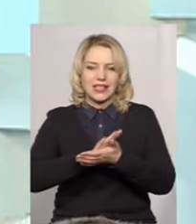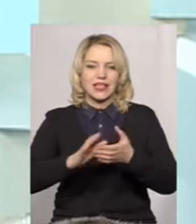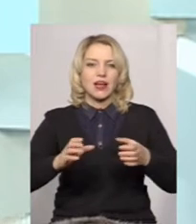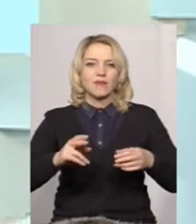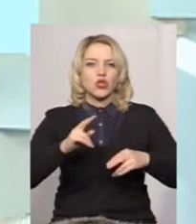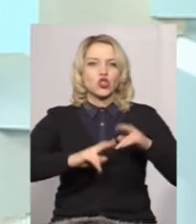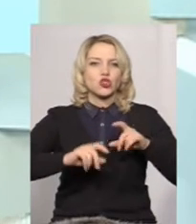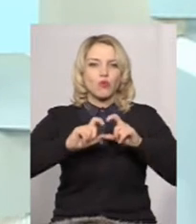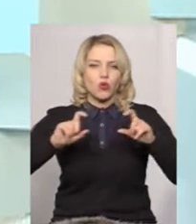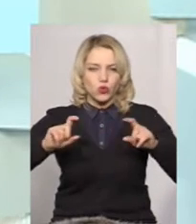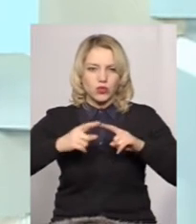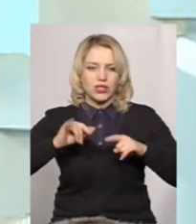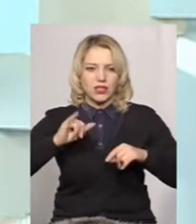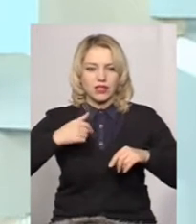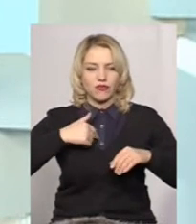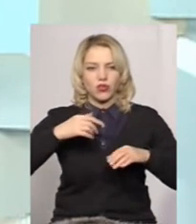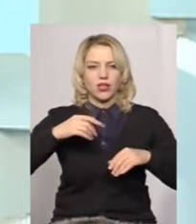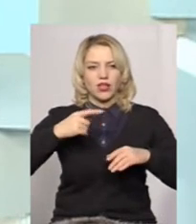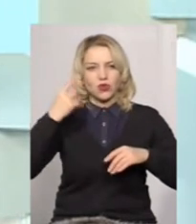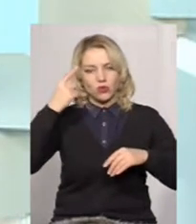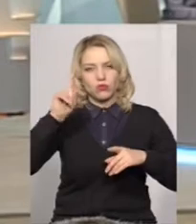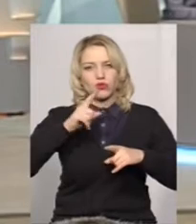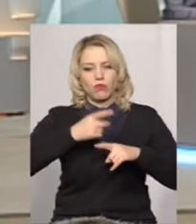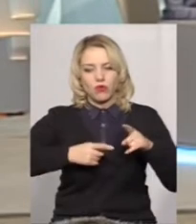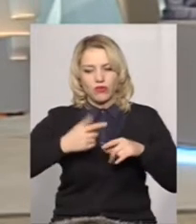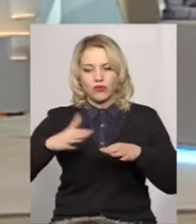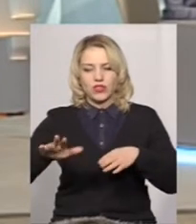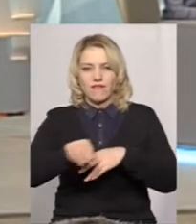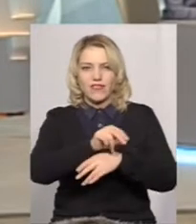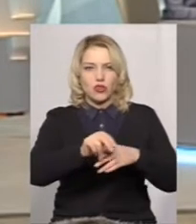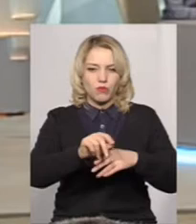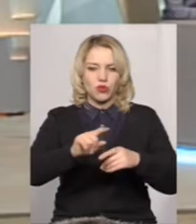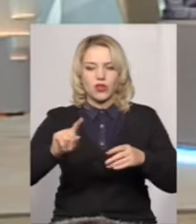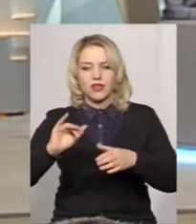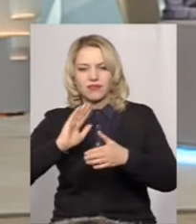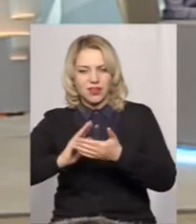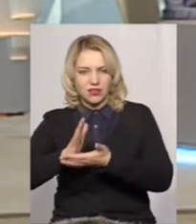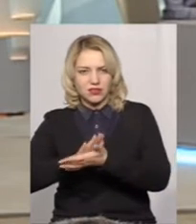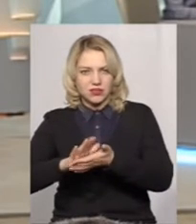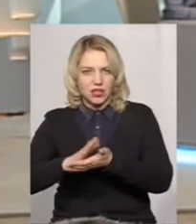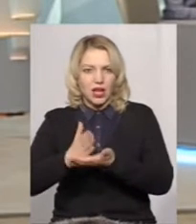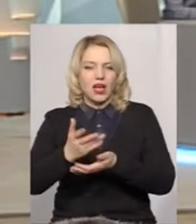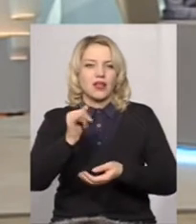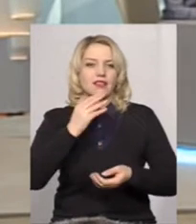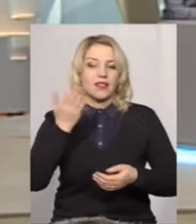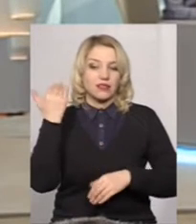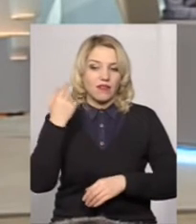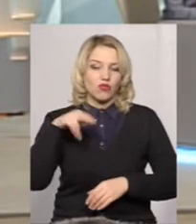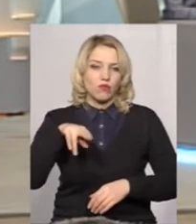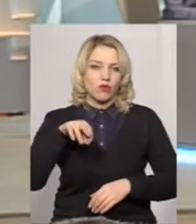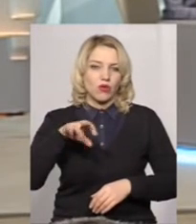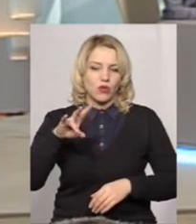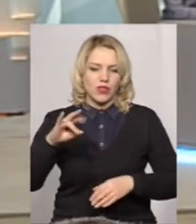центрах. Ну, я думаю, що вже по половині відремонтовані або побудовані якісні. От я недавно їздив, в Полонному